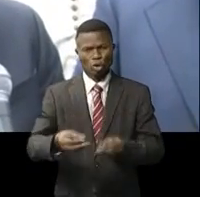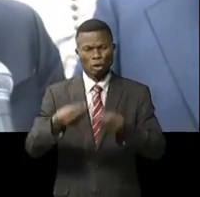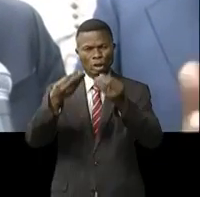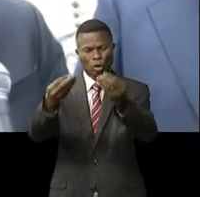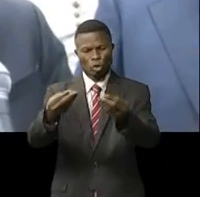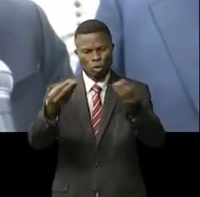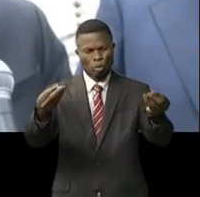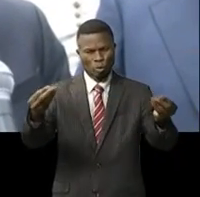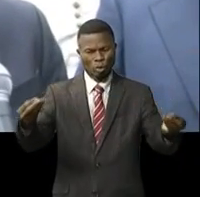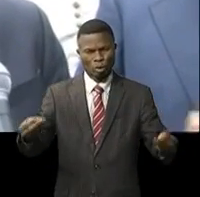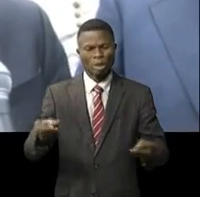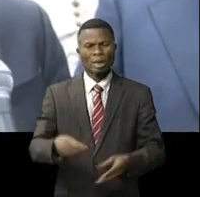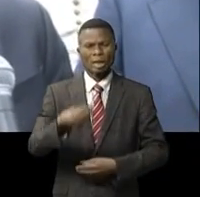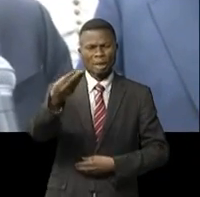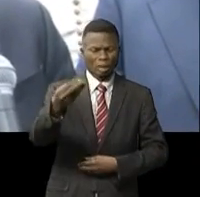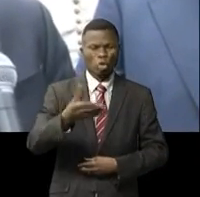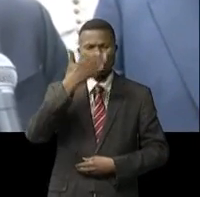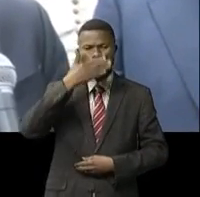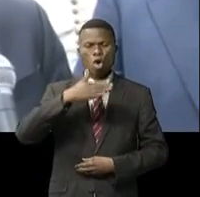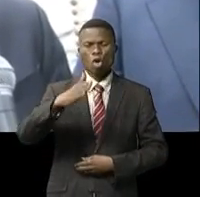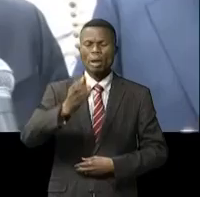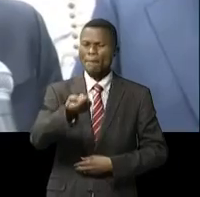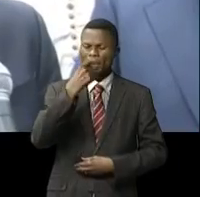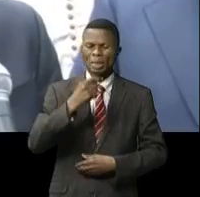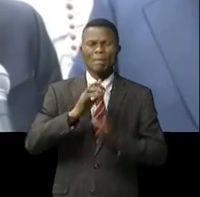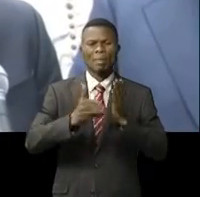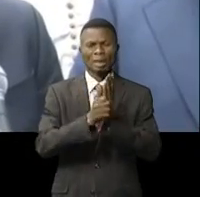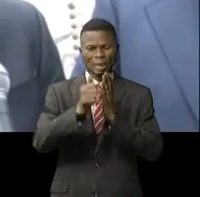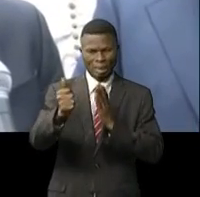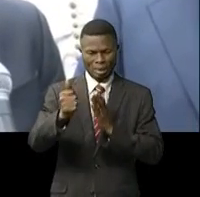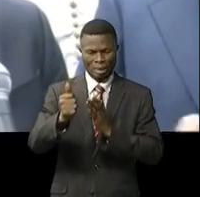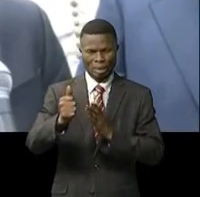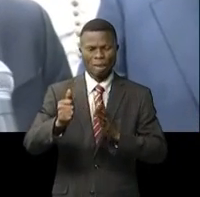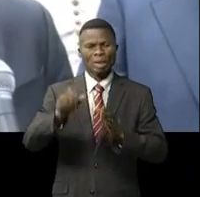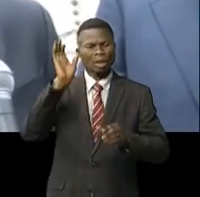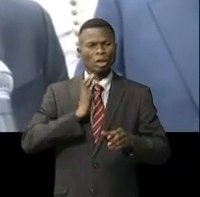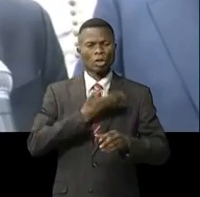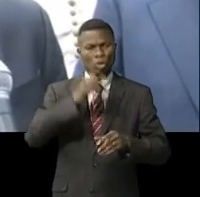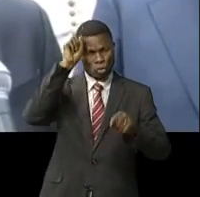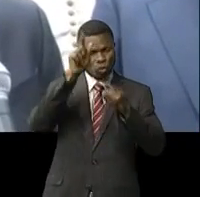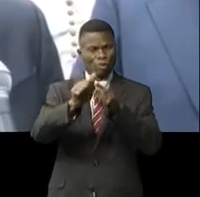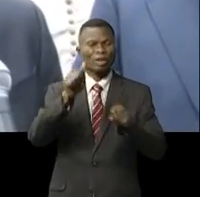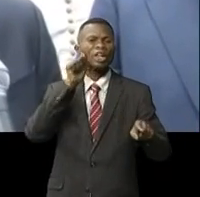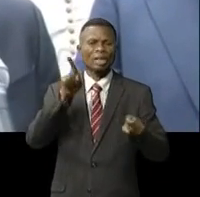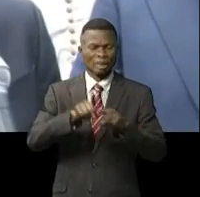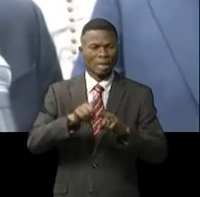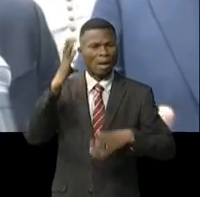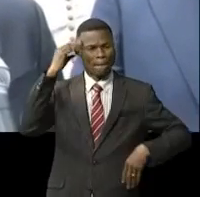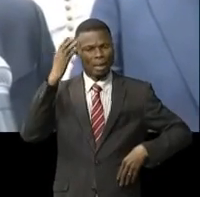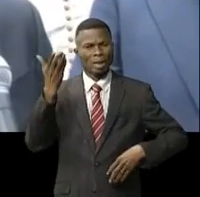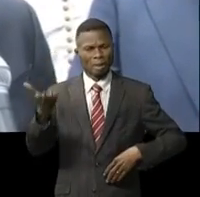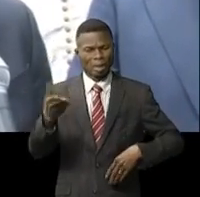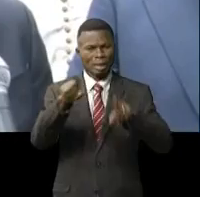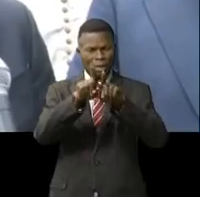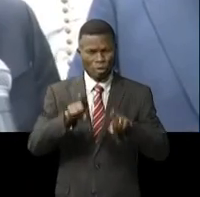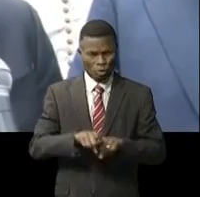procurer, fournir des soins de qualité à nos frères et sœurs qui sont malades. Et